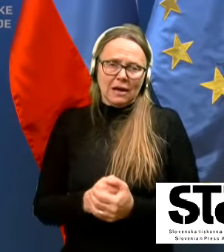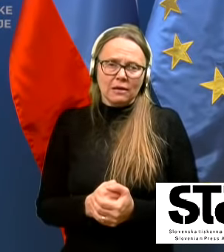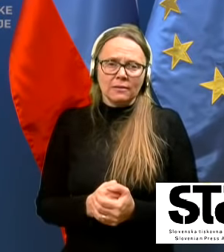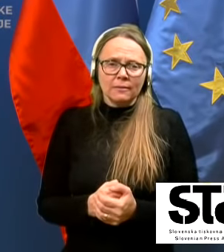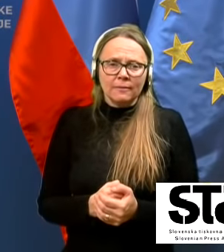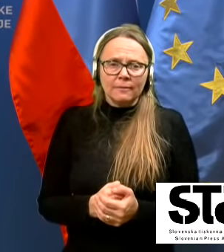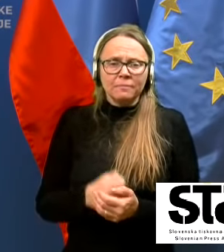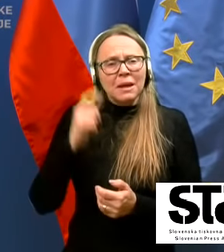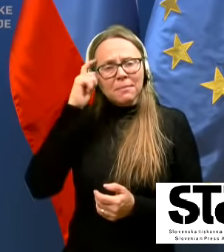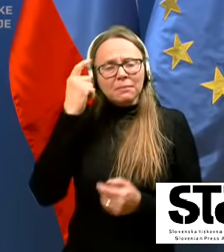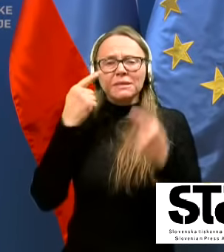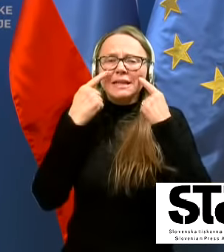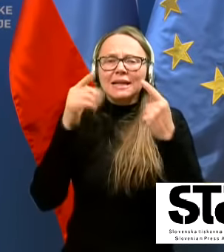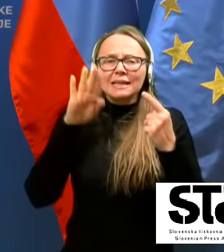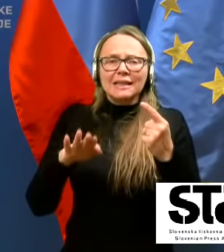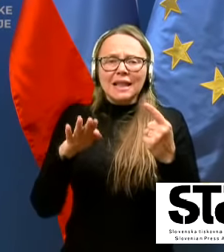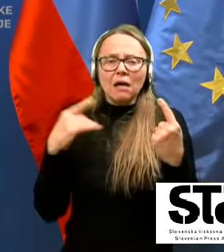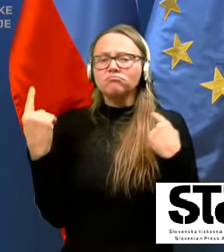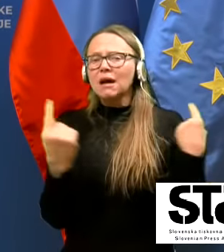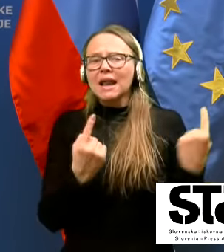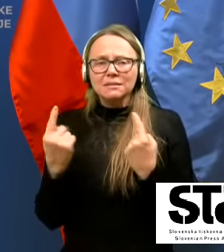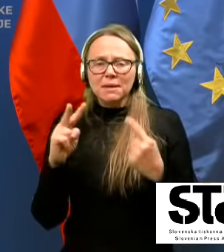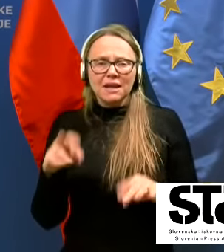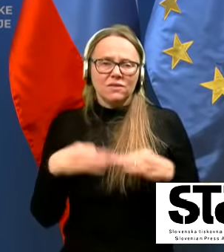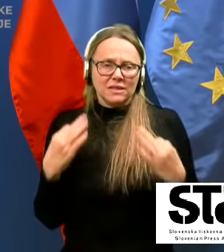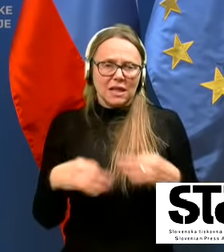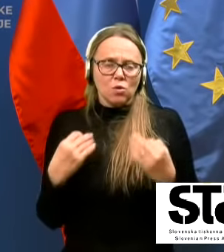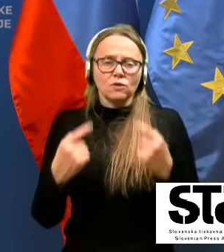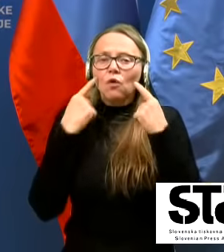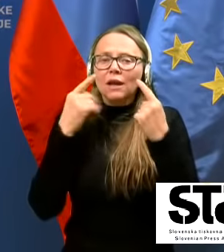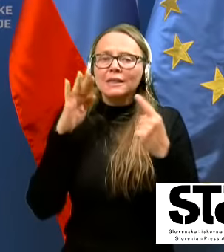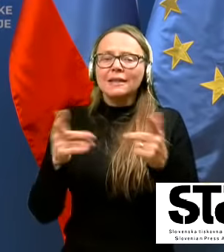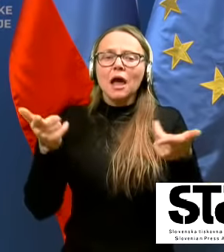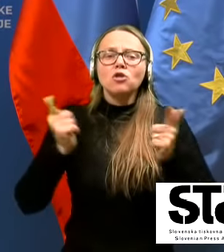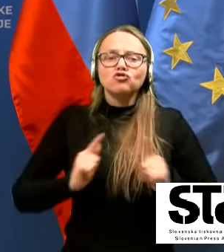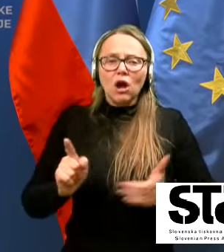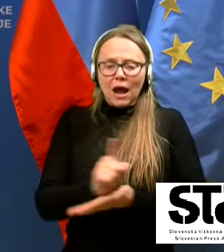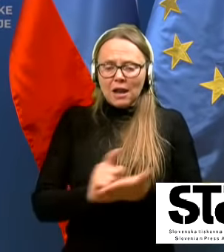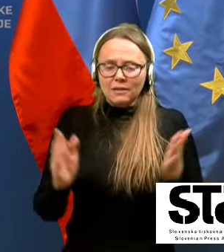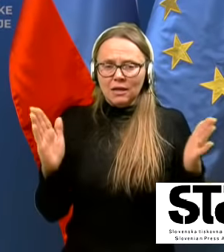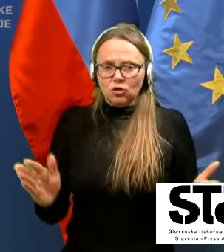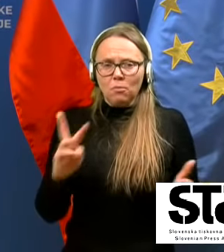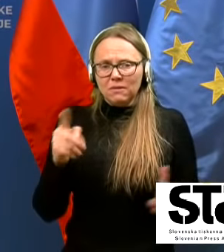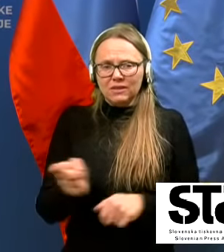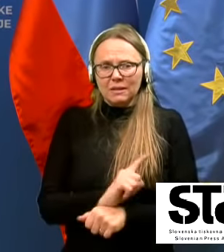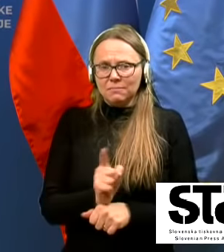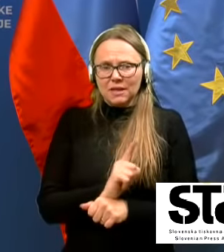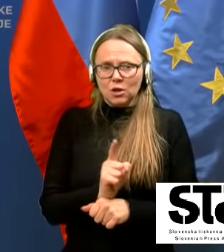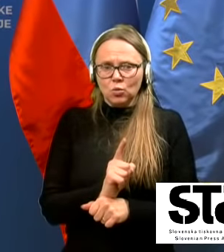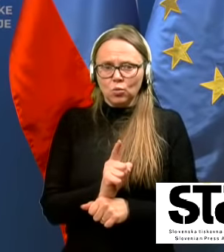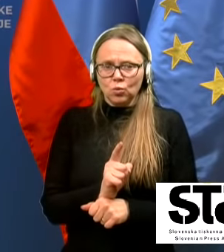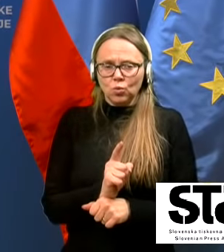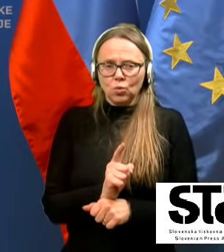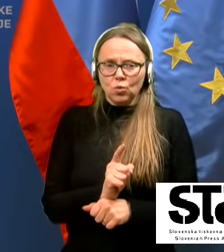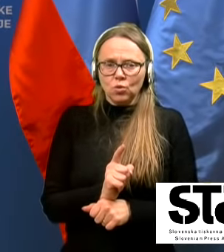glede na razmere v zdravstvu in glede na čakalne dobe, da v tem trenutku to